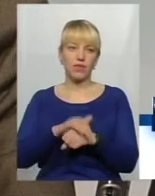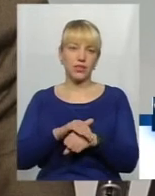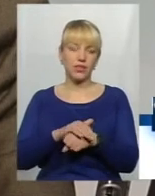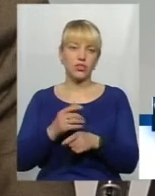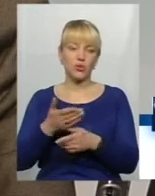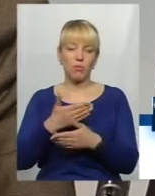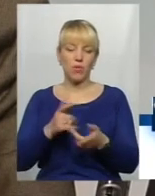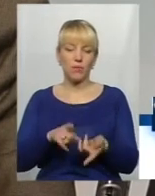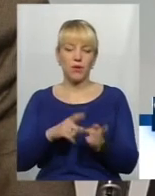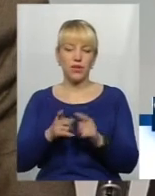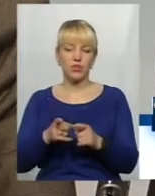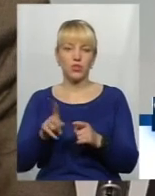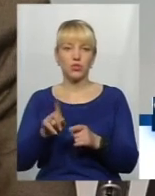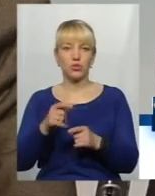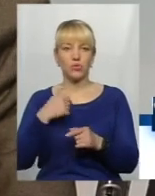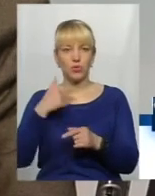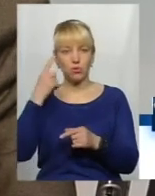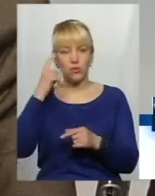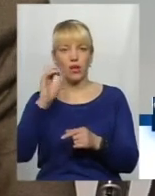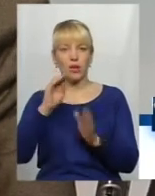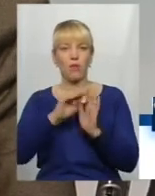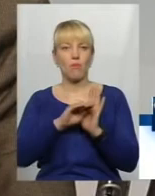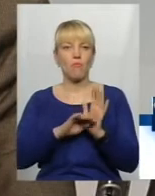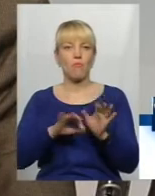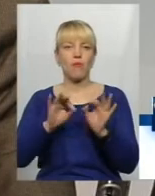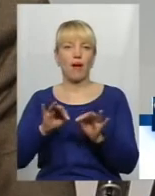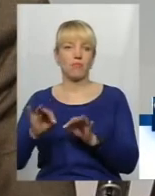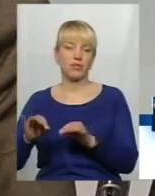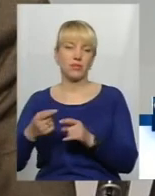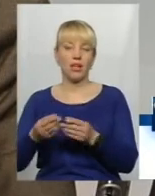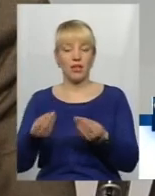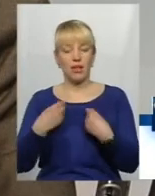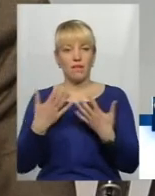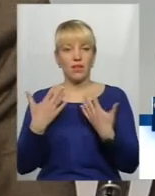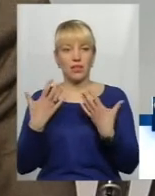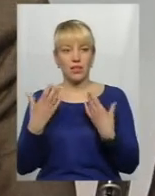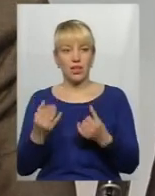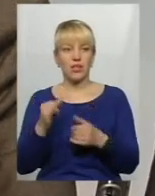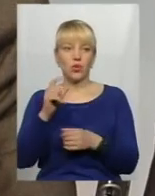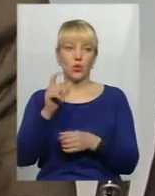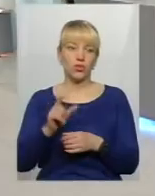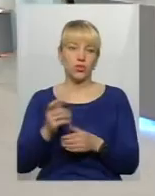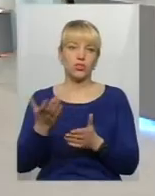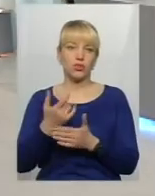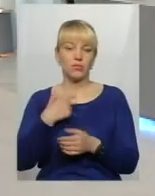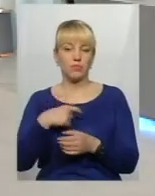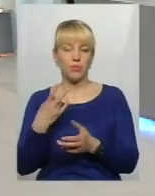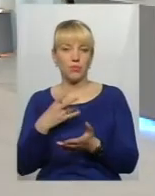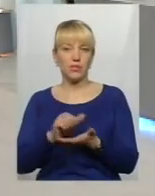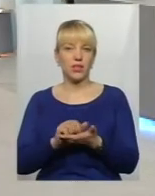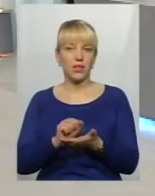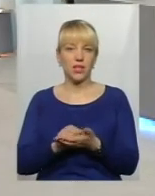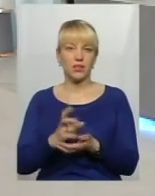площину, що ми мислим категоріями прагматизму такого. Дається вихідний день, відповідно, людина чимось себе має зайняти.